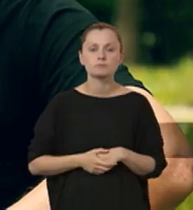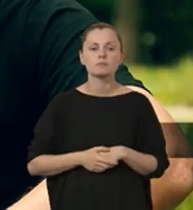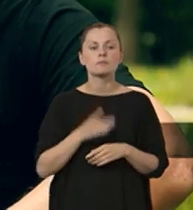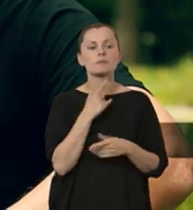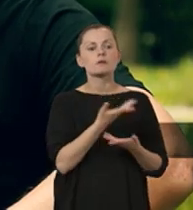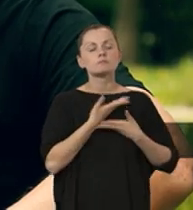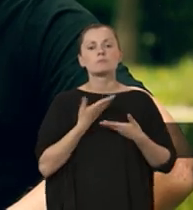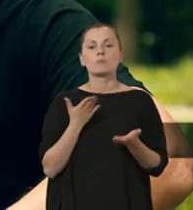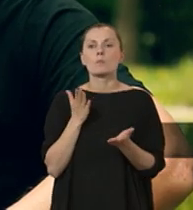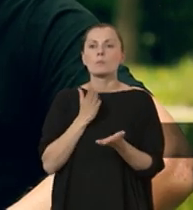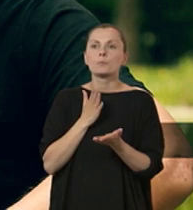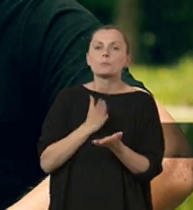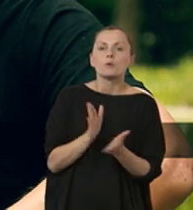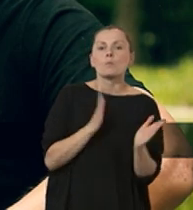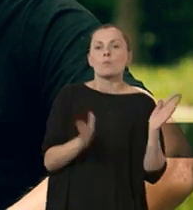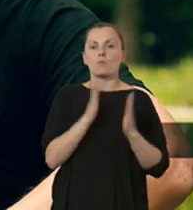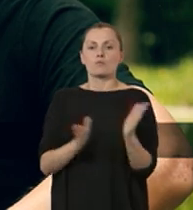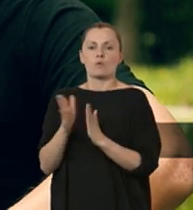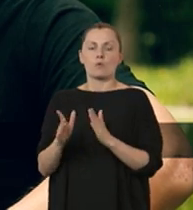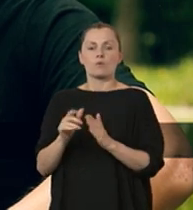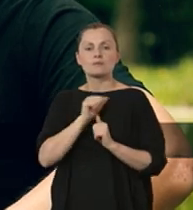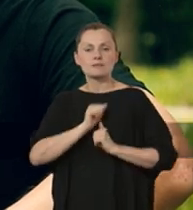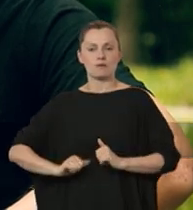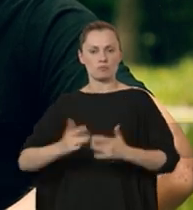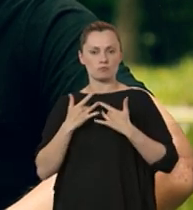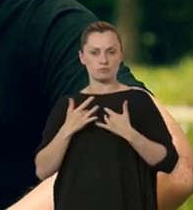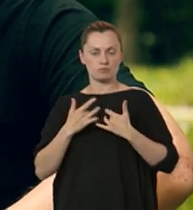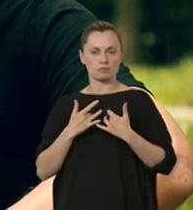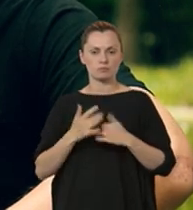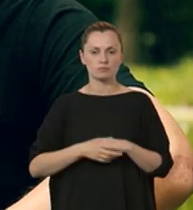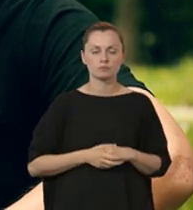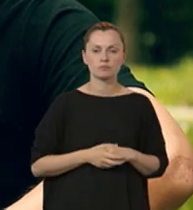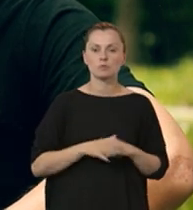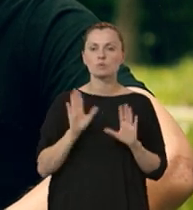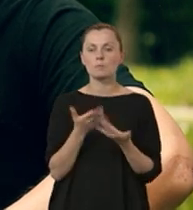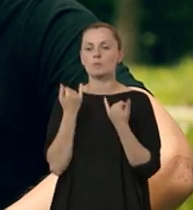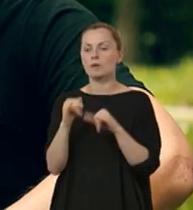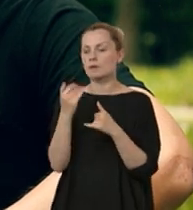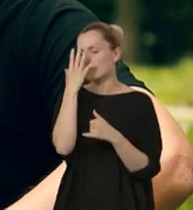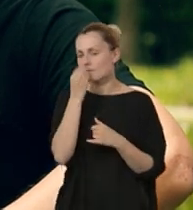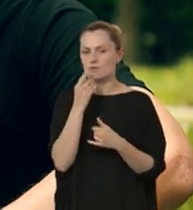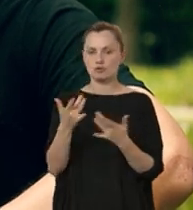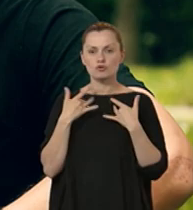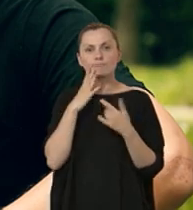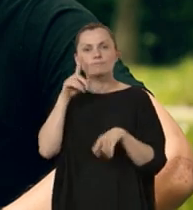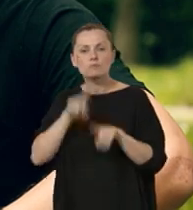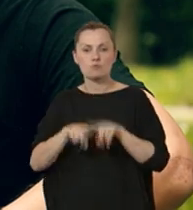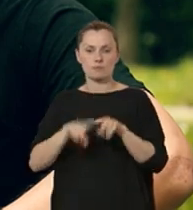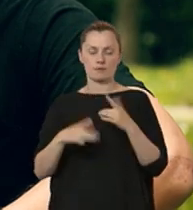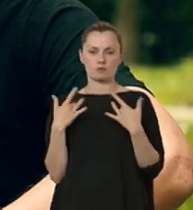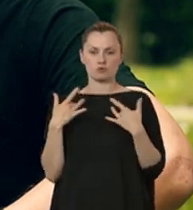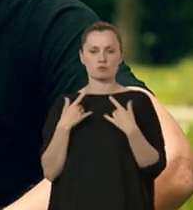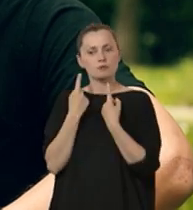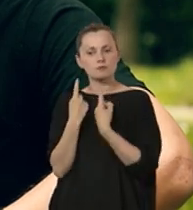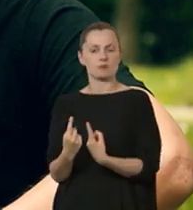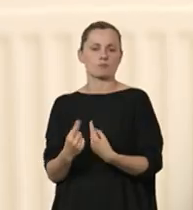Na pewno mnie wdraża takie życie usamodzielnione po prostu w taki inny rytm życia, takiego normalnego życia,